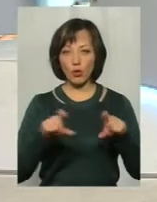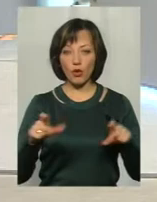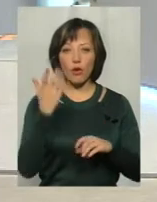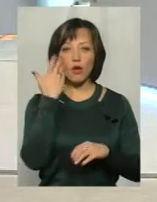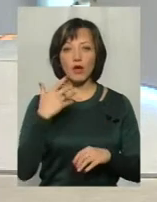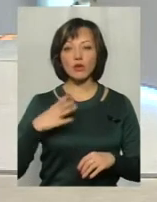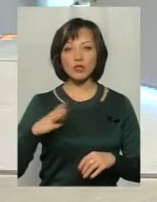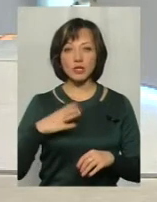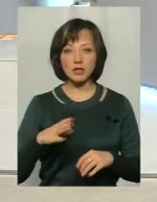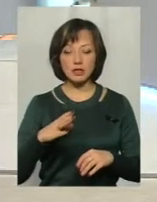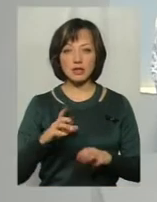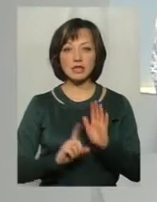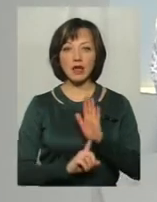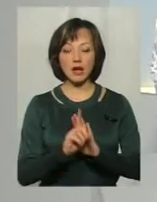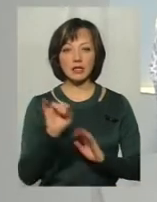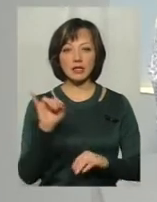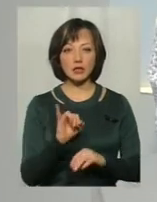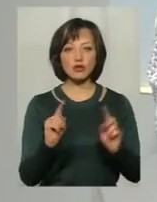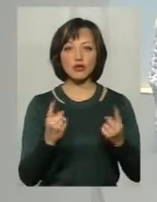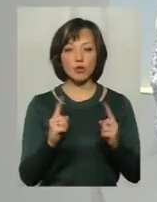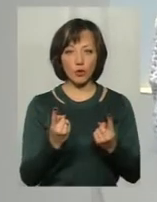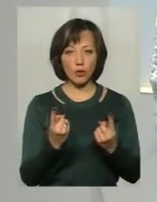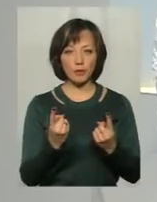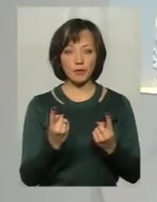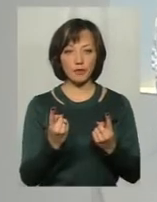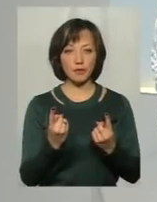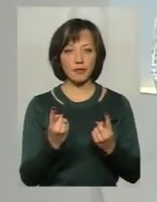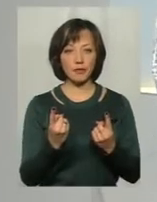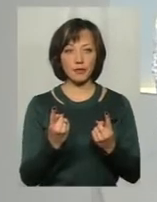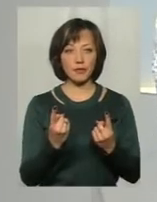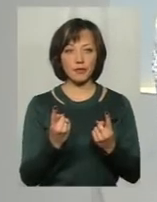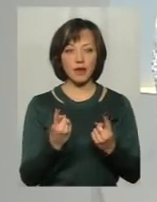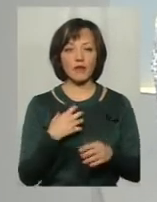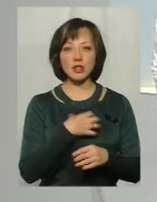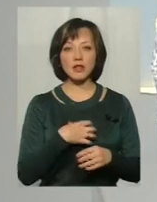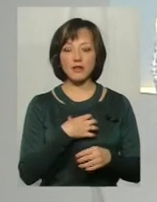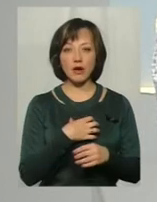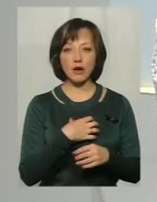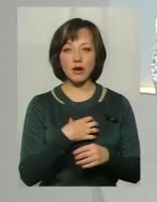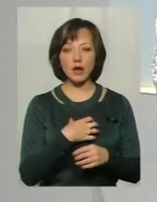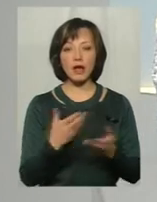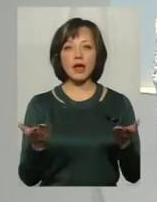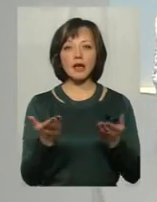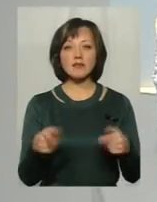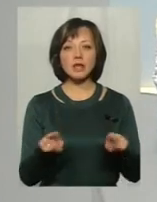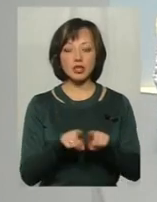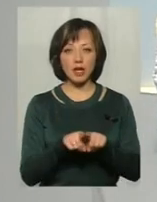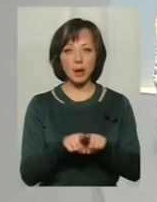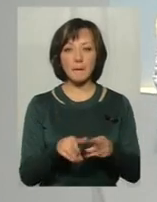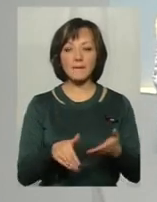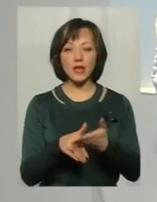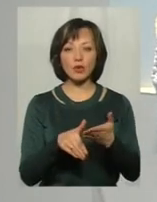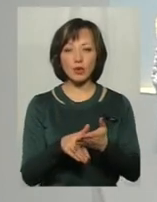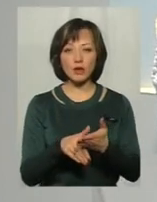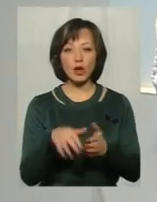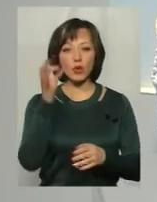коли очікується старт, і чому, не чому це важливо, а навіть які все ж таки методики,